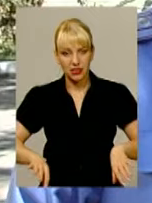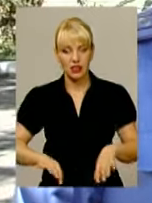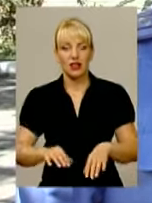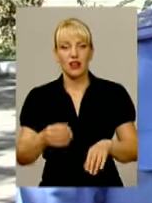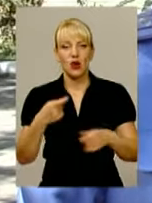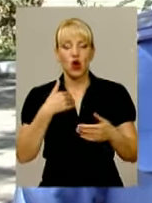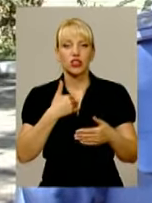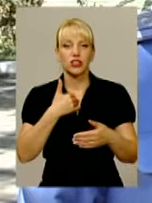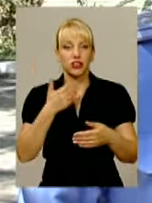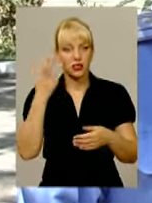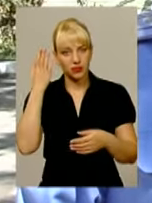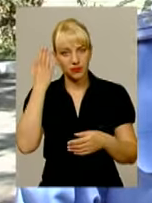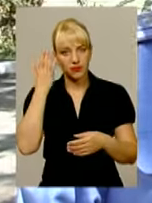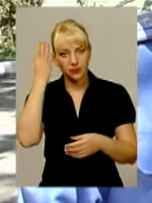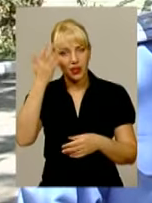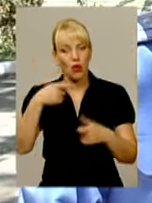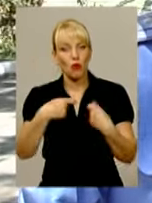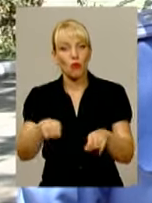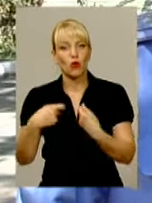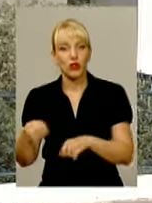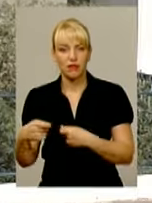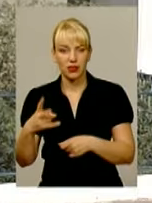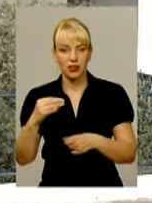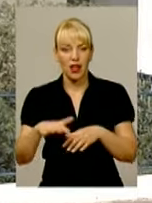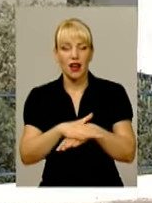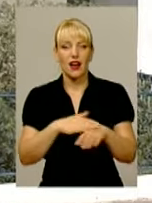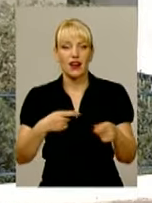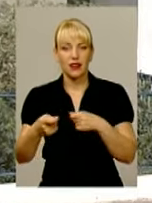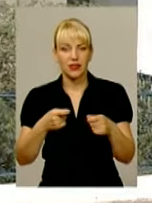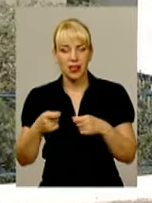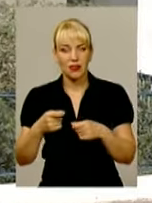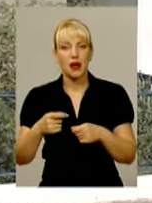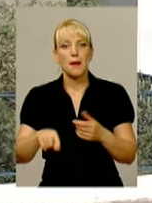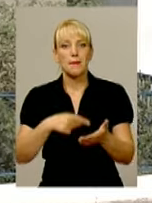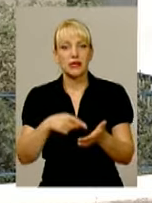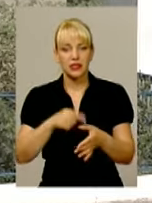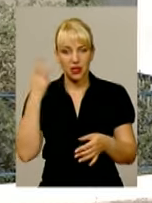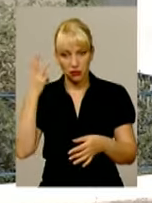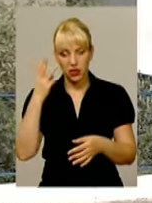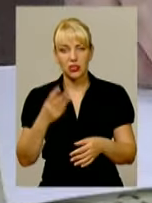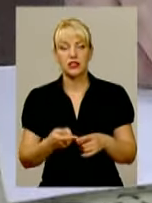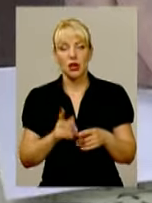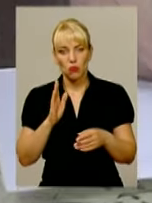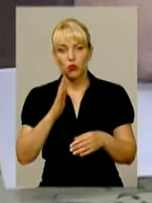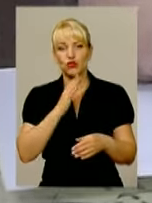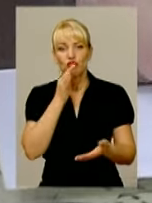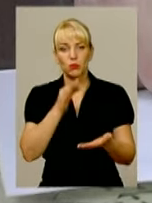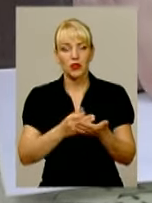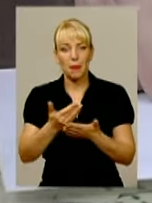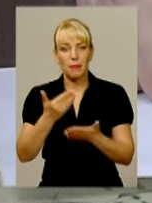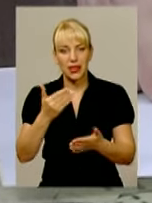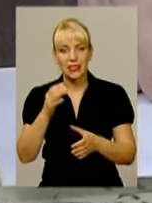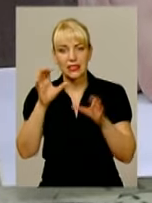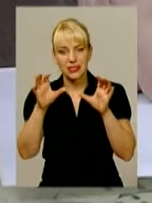запчастинах, також жалізовувати на ринках міста Хмельницького. Зловмисникам доведеться відповідати перед законом. Санкція передбачає